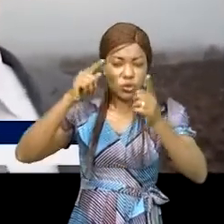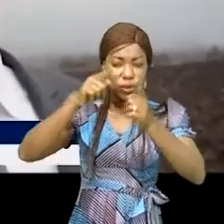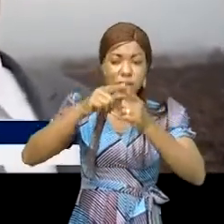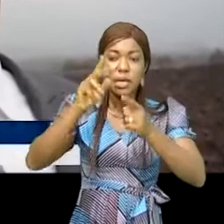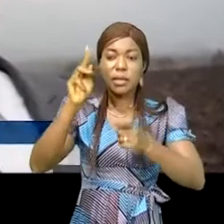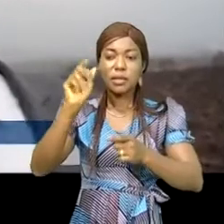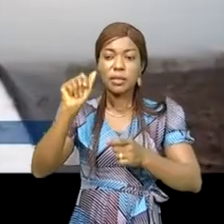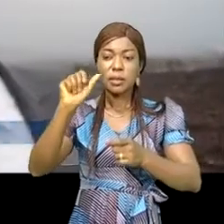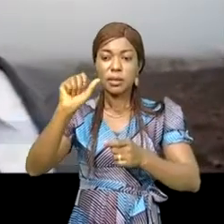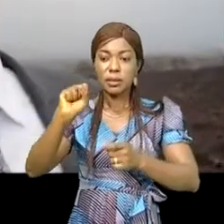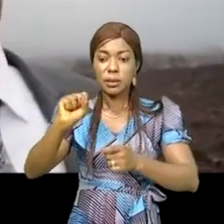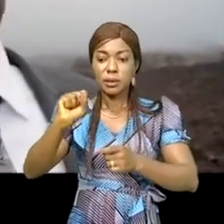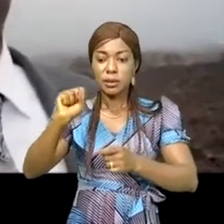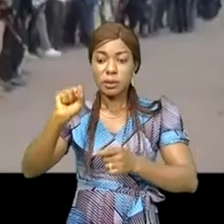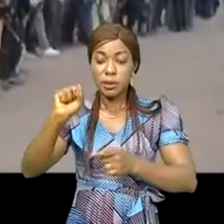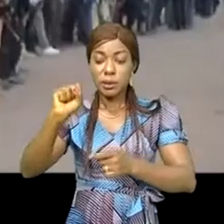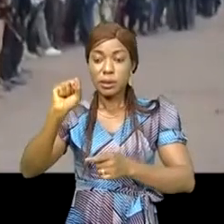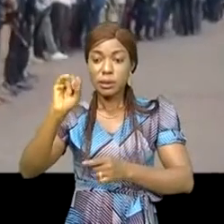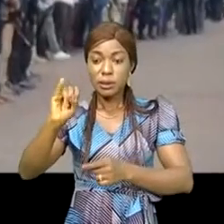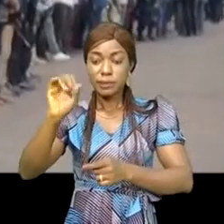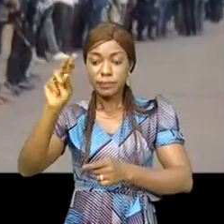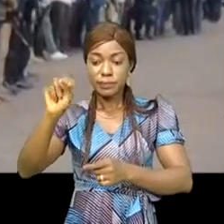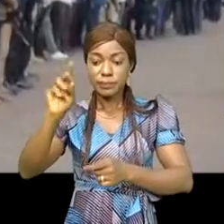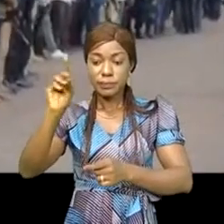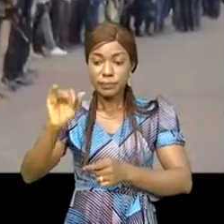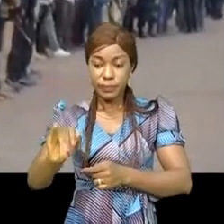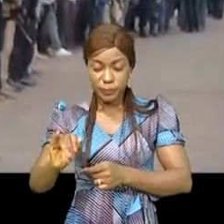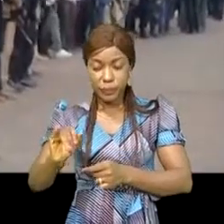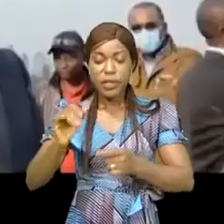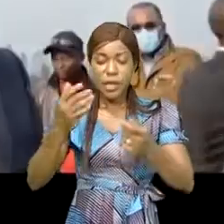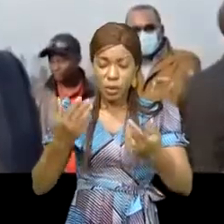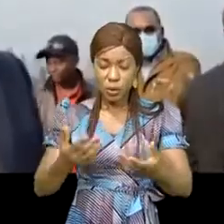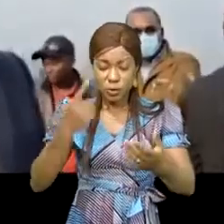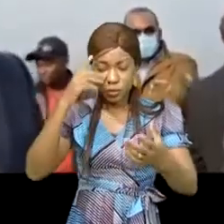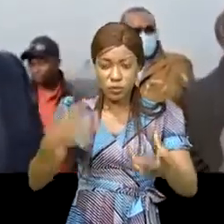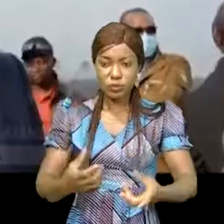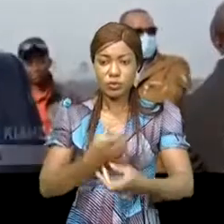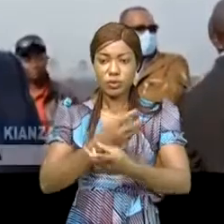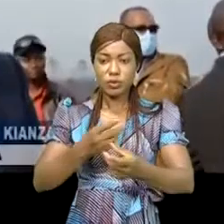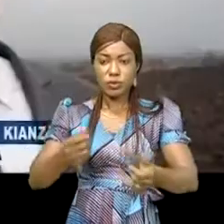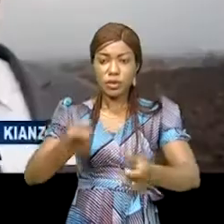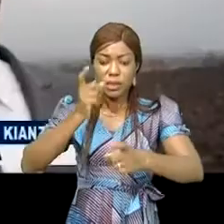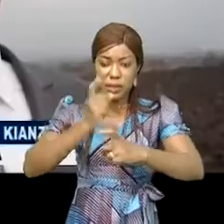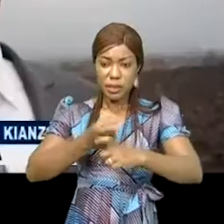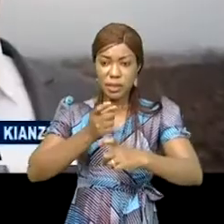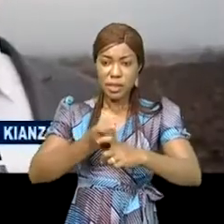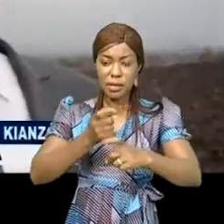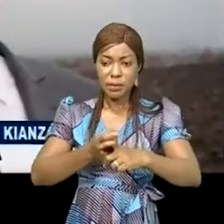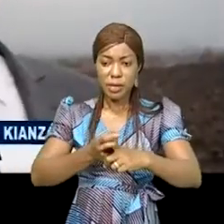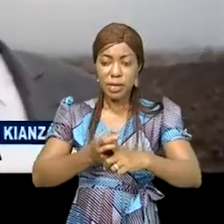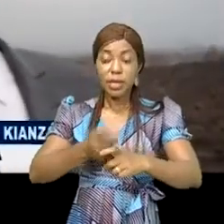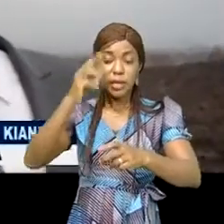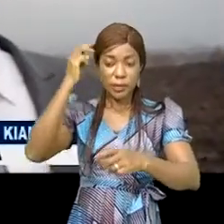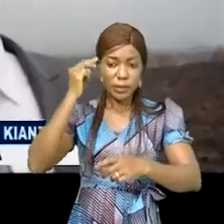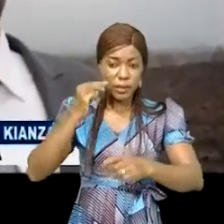vraiment c'est l'amour qu'il a pour le Nord qui vaut. Et dans la perspective de trouver des solutions à la fois durables et efficaces pour son secteur, le